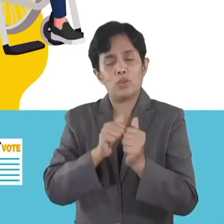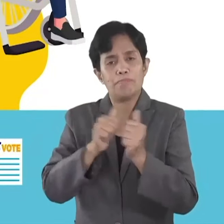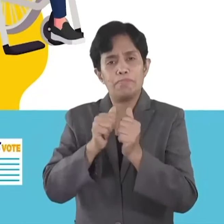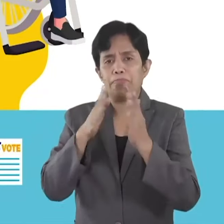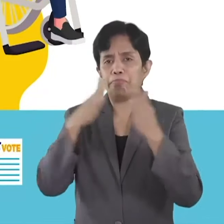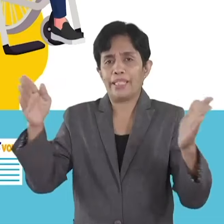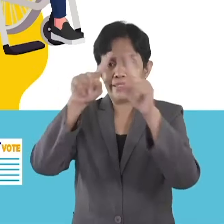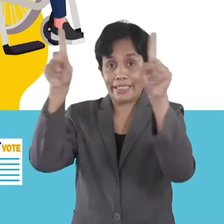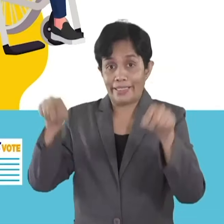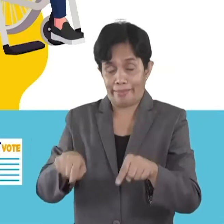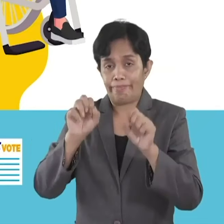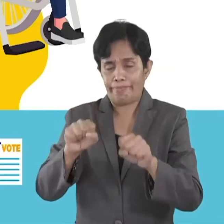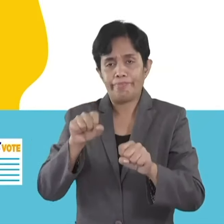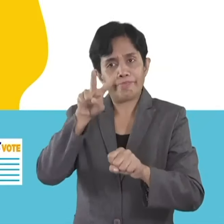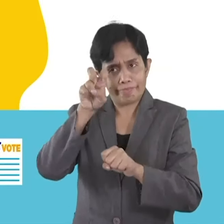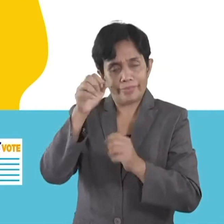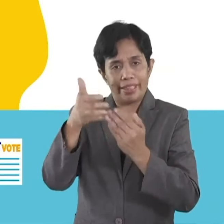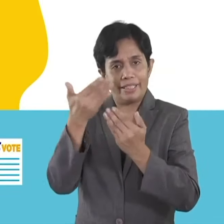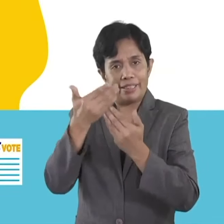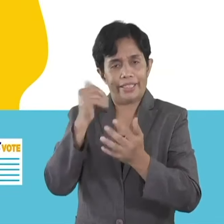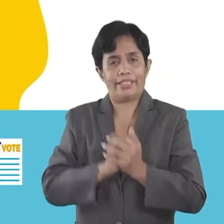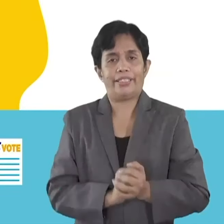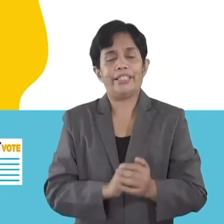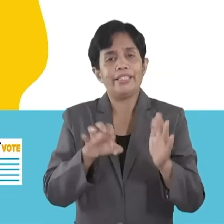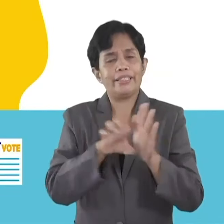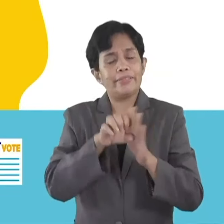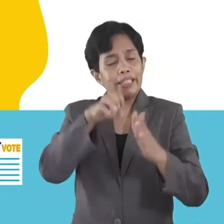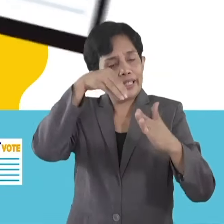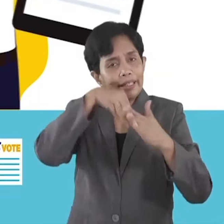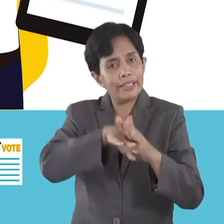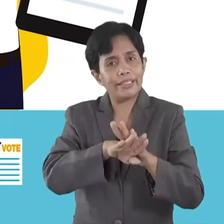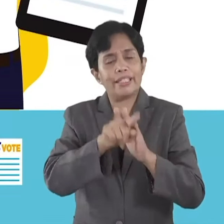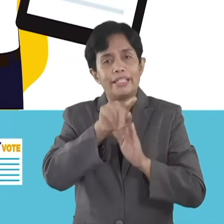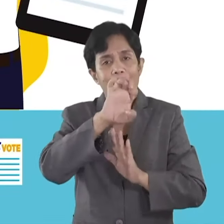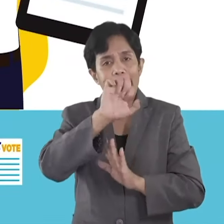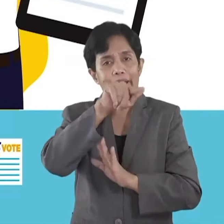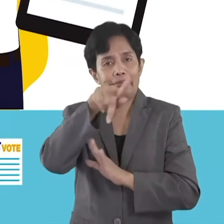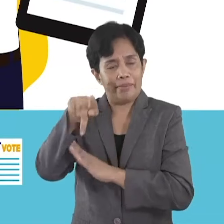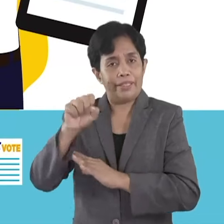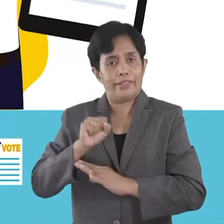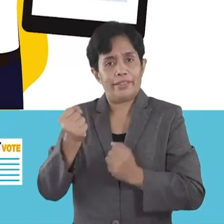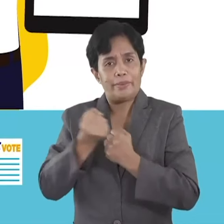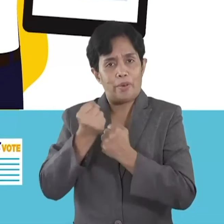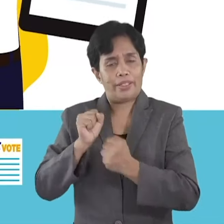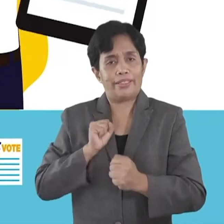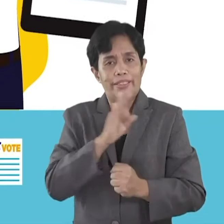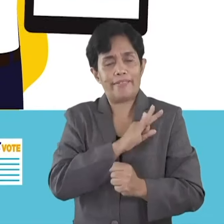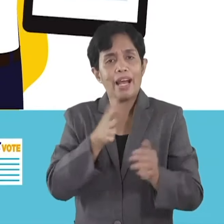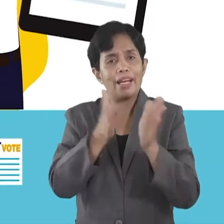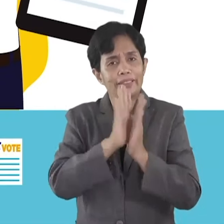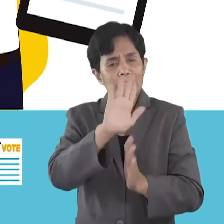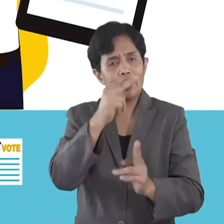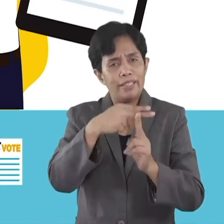timaanan na makitandayon inigsulod. Kung naanakasasulod, pangutanon ka sa EAPP support staff